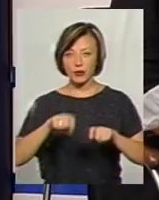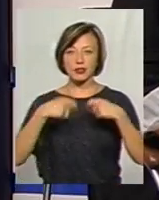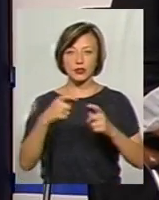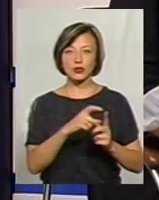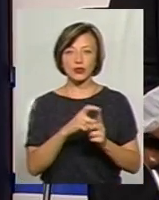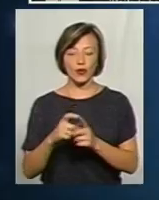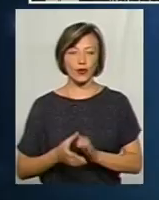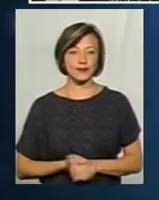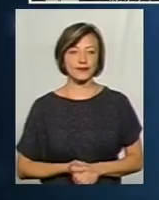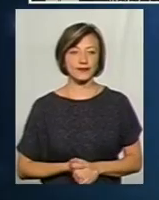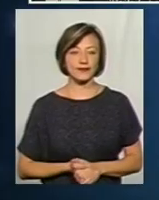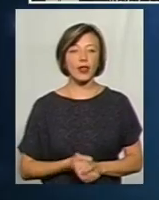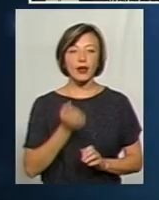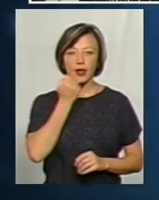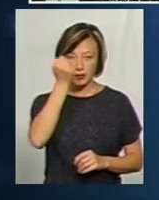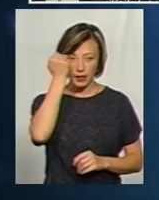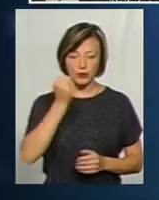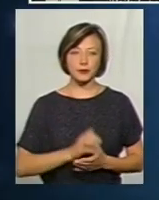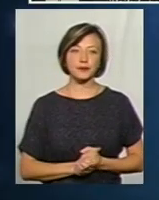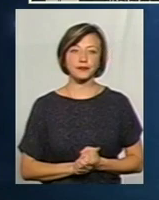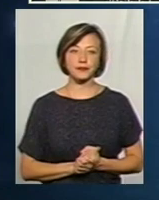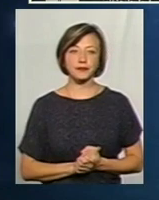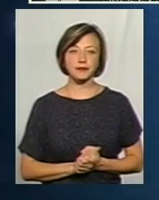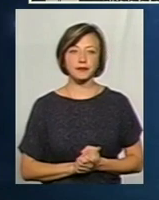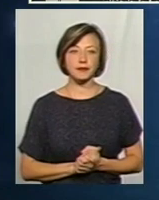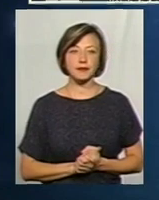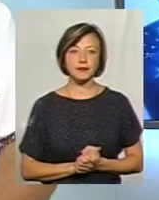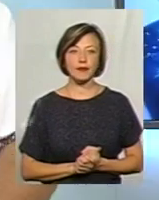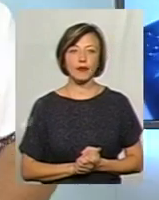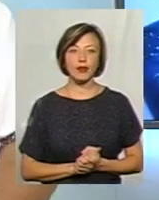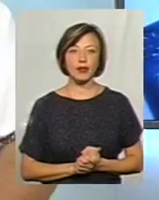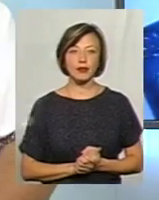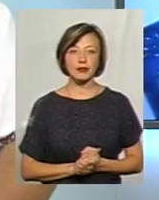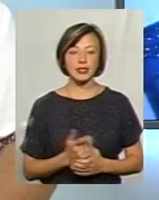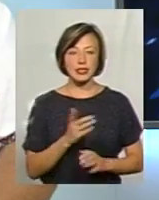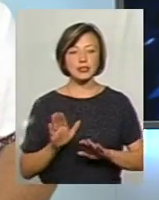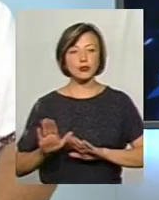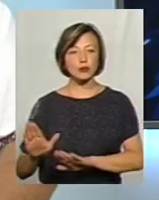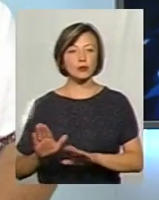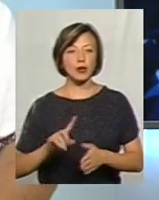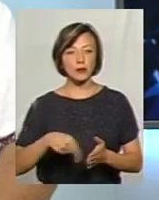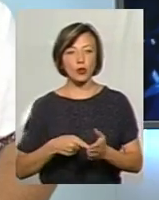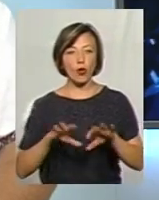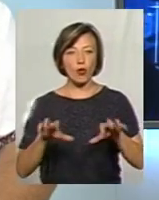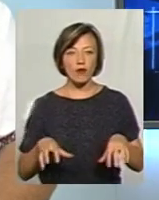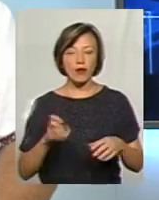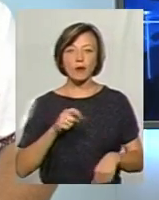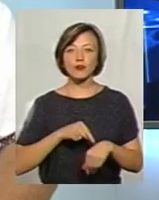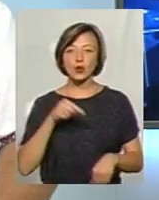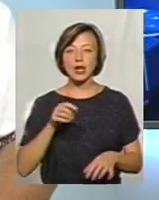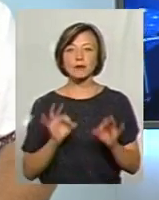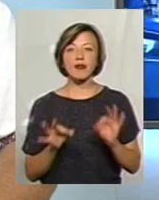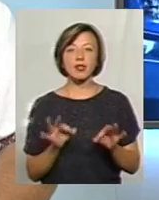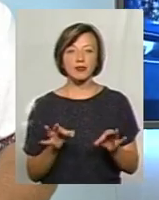вам, колеги. Дякую. Герожану. Держзаступник міського голови Миколаїв ще не говорив про вічта справедливості.